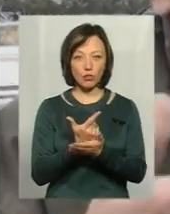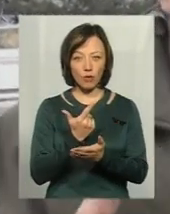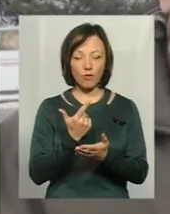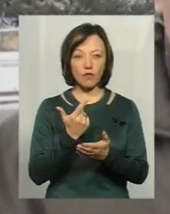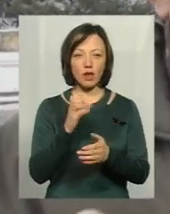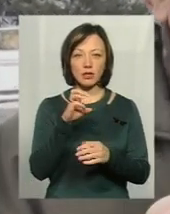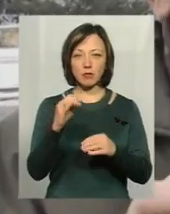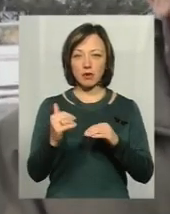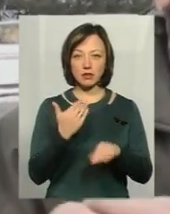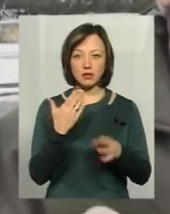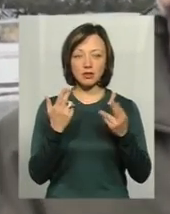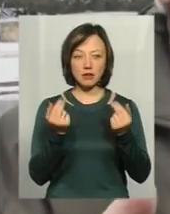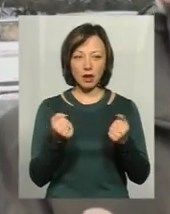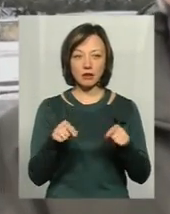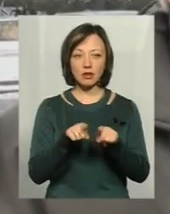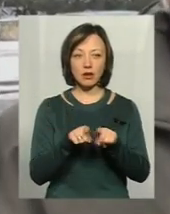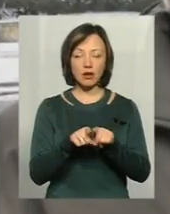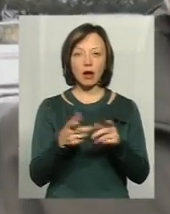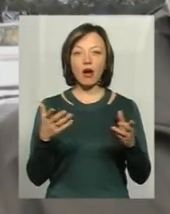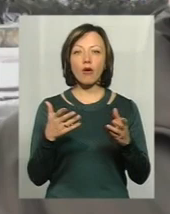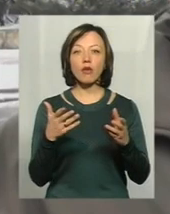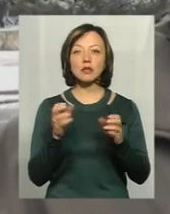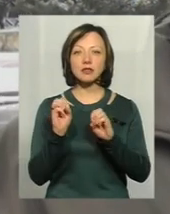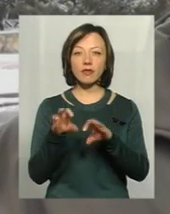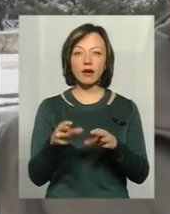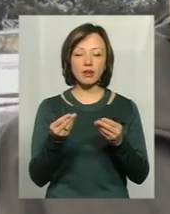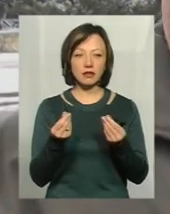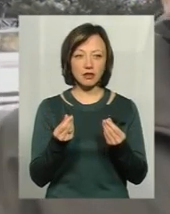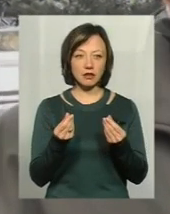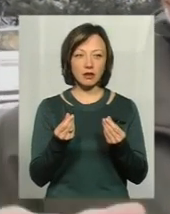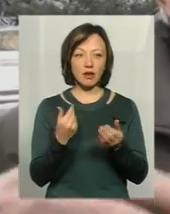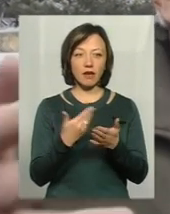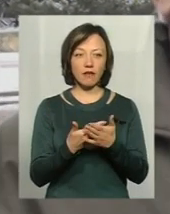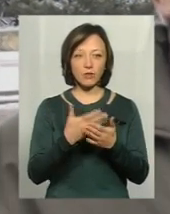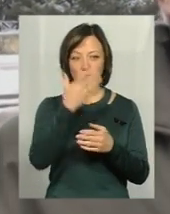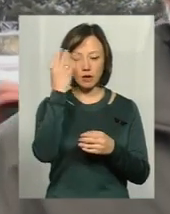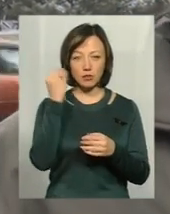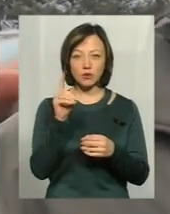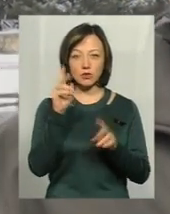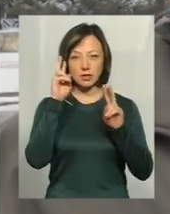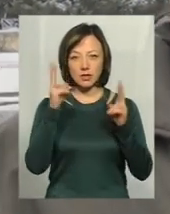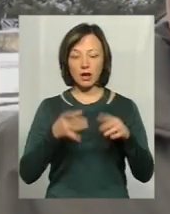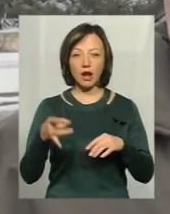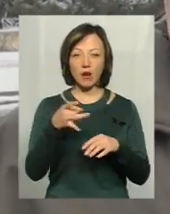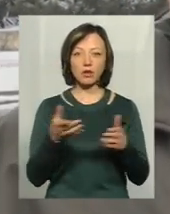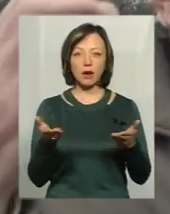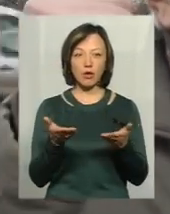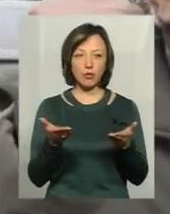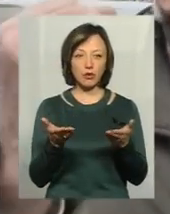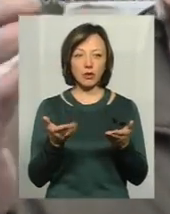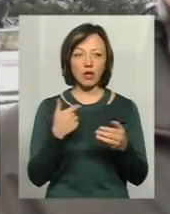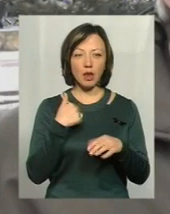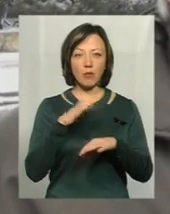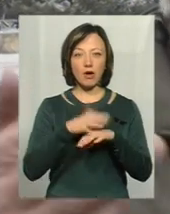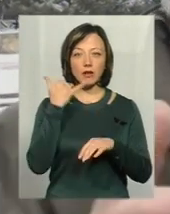смс-ку получив, що да, в якому автомат, де ви здавали деньги. А вот ми забыли, ми не знаємо район, я в